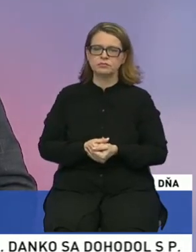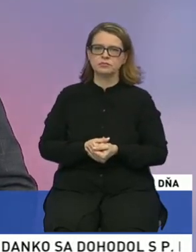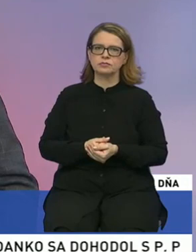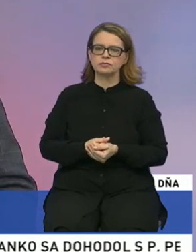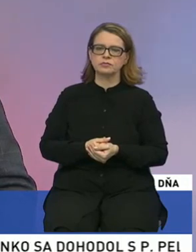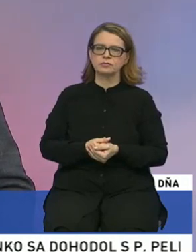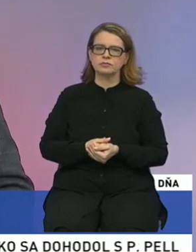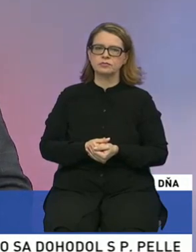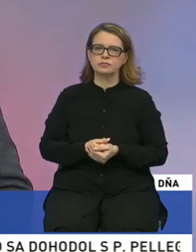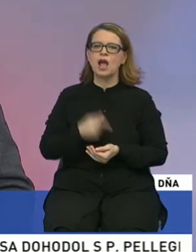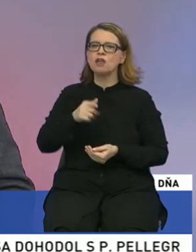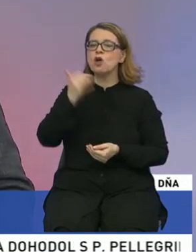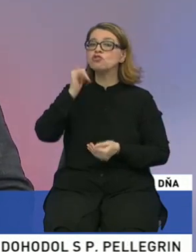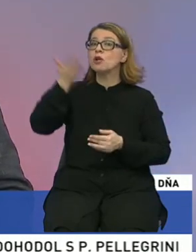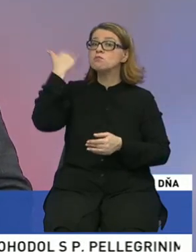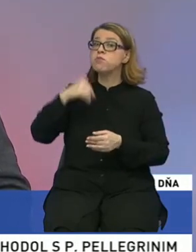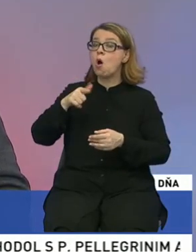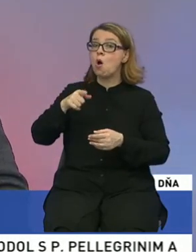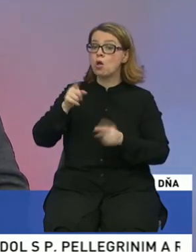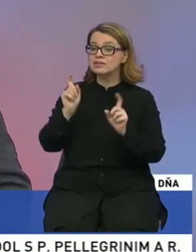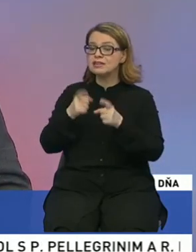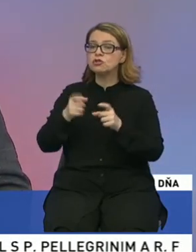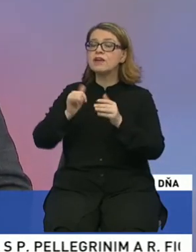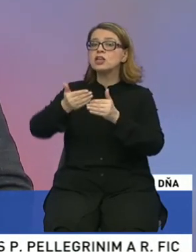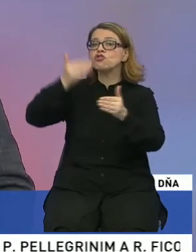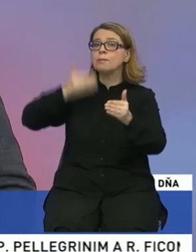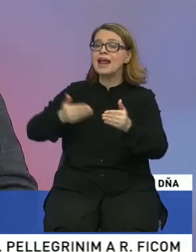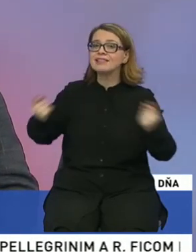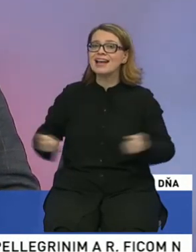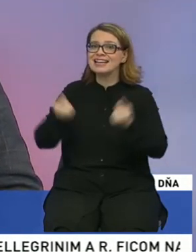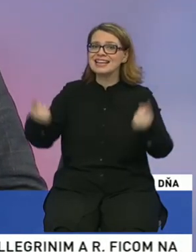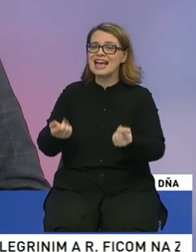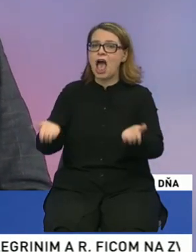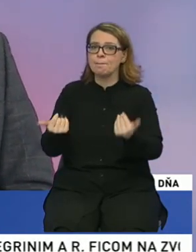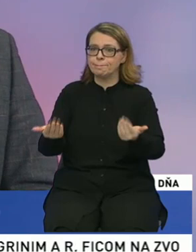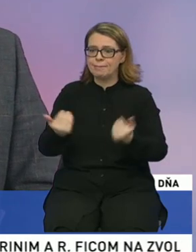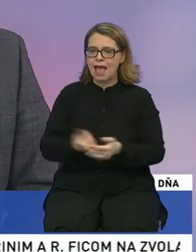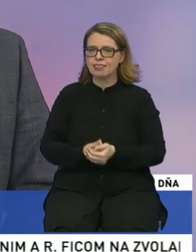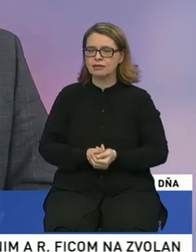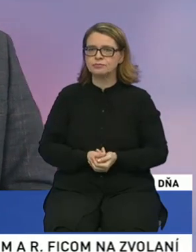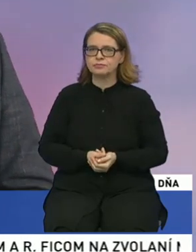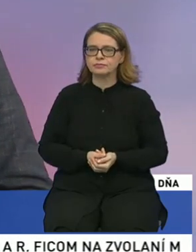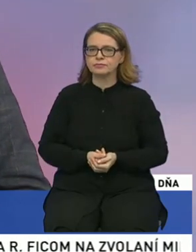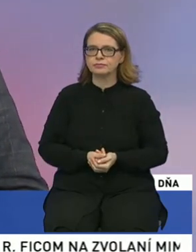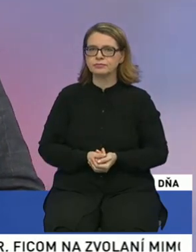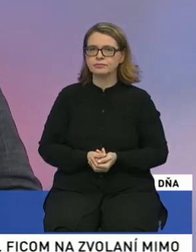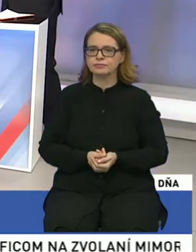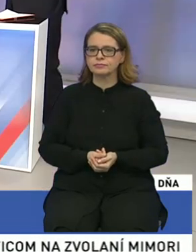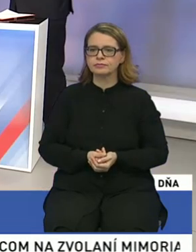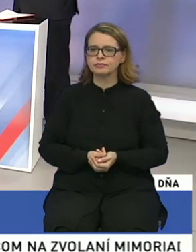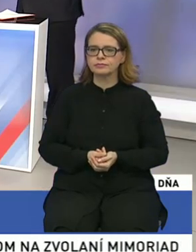a to bolo merané ešte predtým, ako vôbec celá kampán začala. Ďakujem pekne. Nech sa páči, že hlasíte si reagovať. Áno.